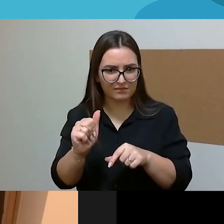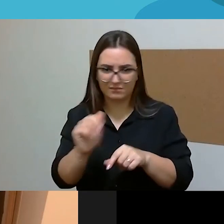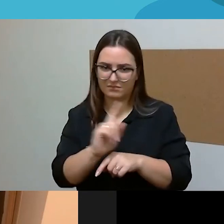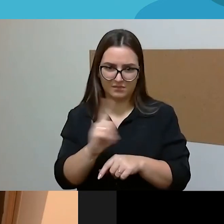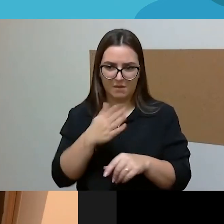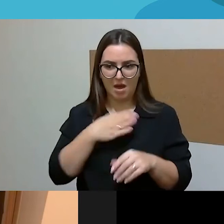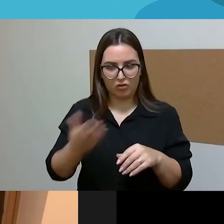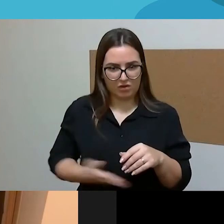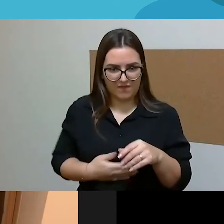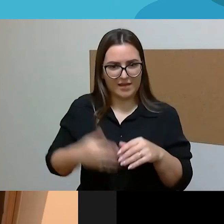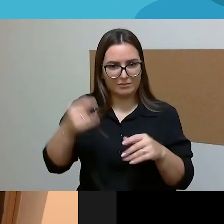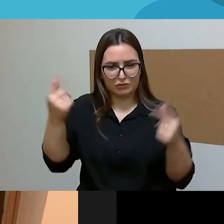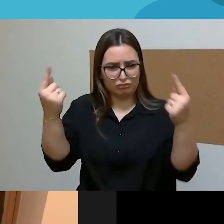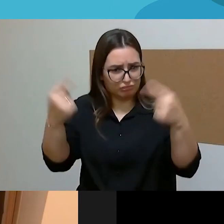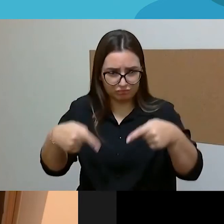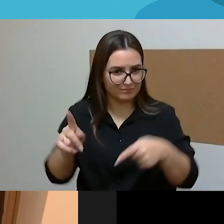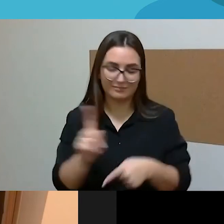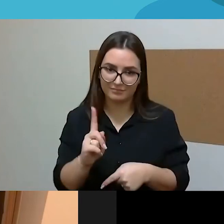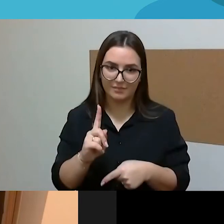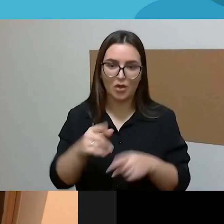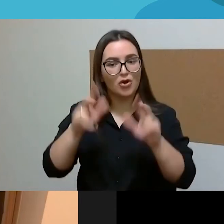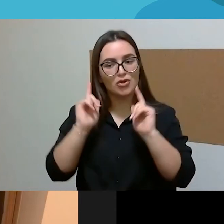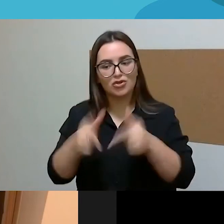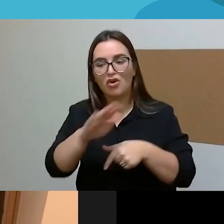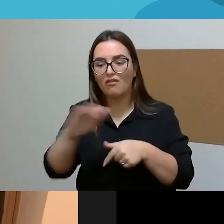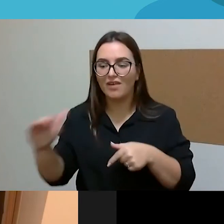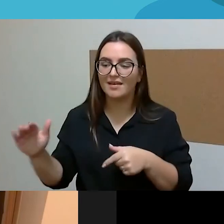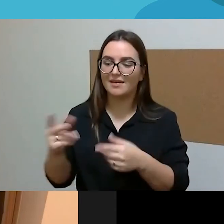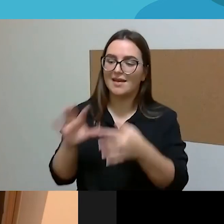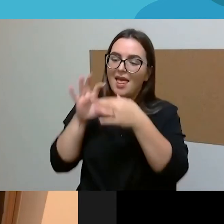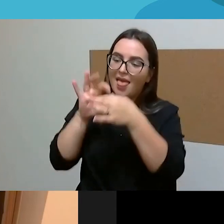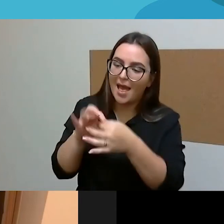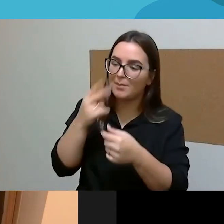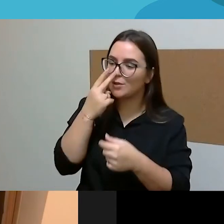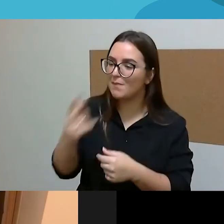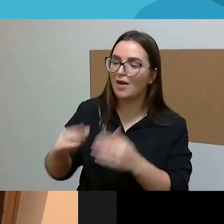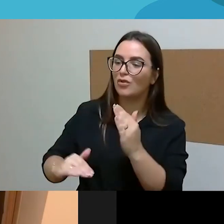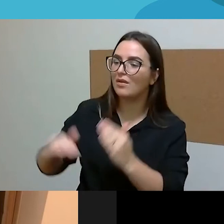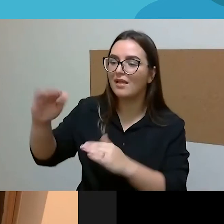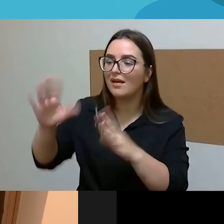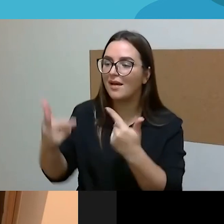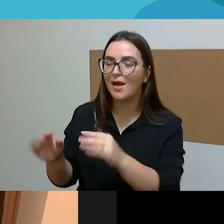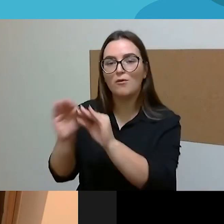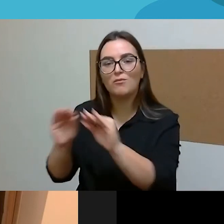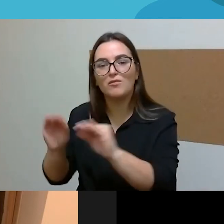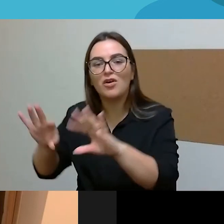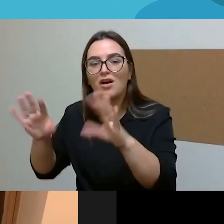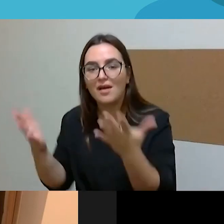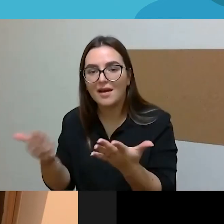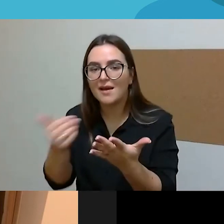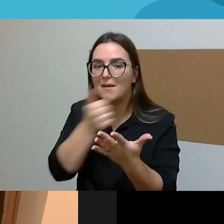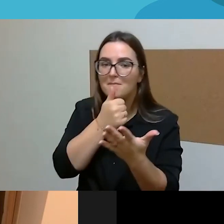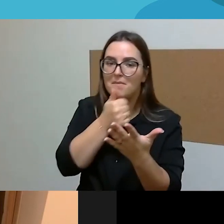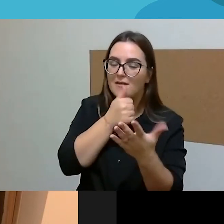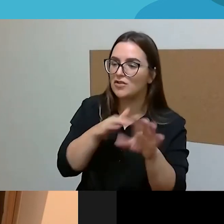Ir iš tiesų vaikai ir tas ryšysų jais ir matimas, kaip jie auga, kaip jie mokosi, kaip tu jiems gali padėti kai kuriuose